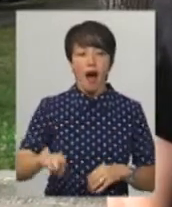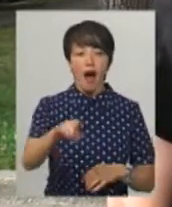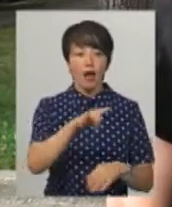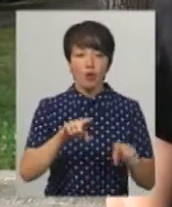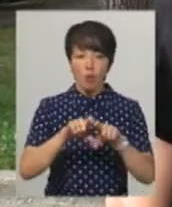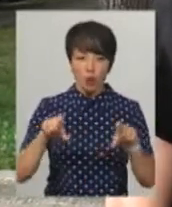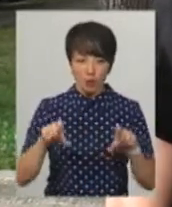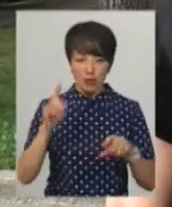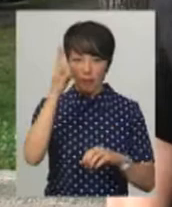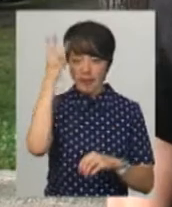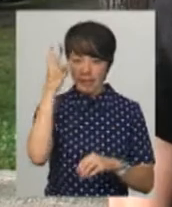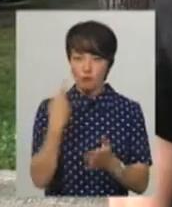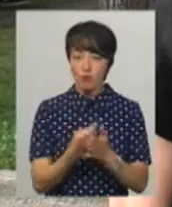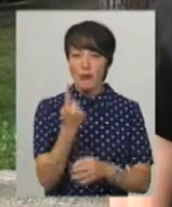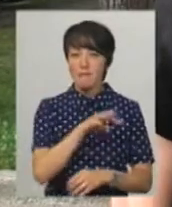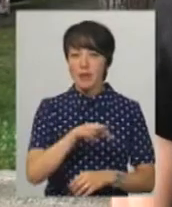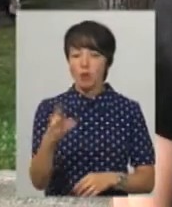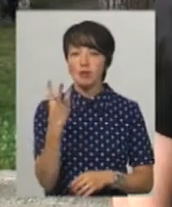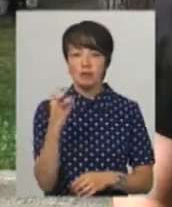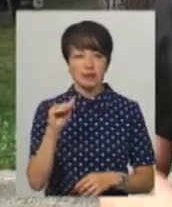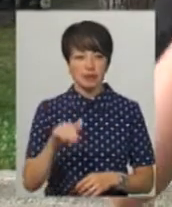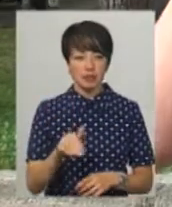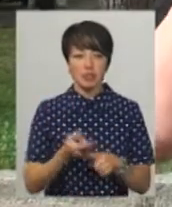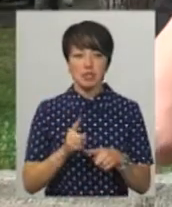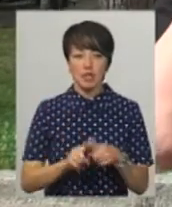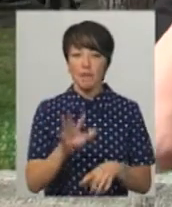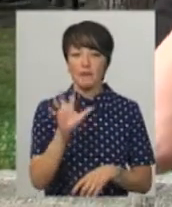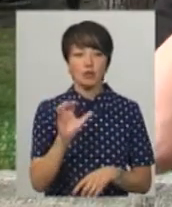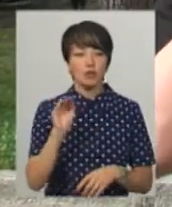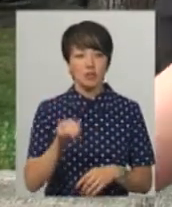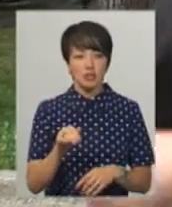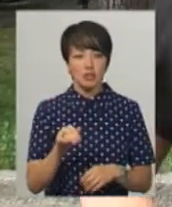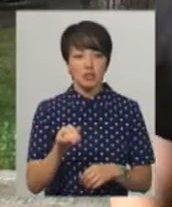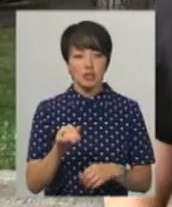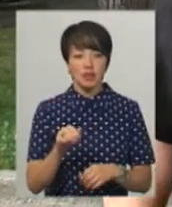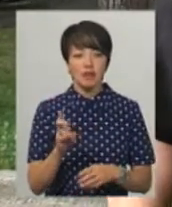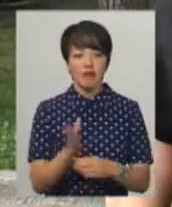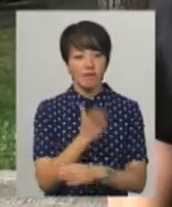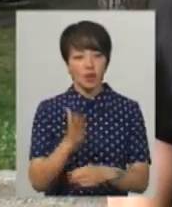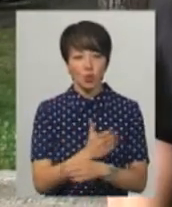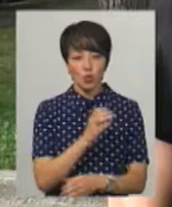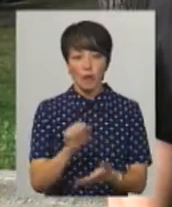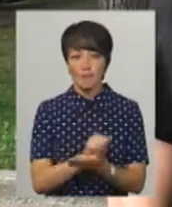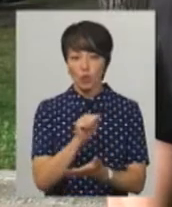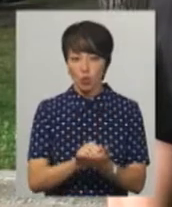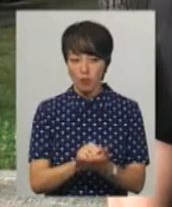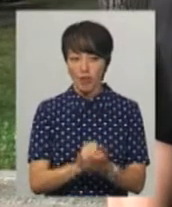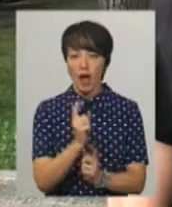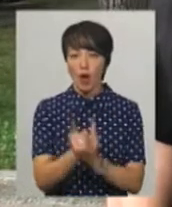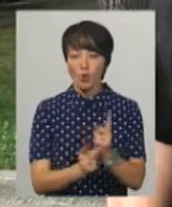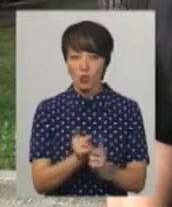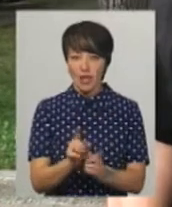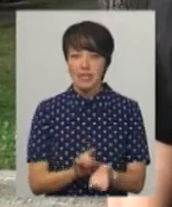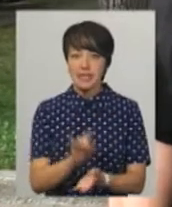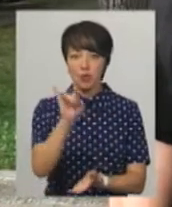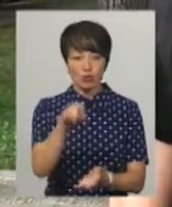Хмельницький. В сумі 1 мільйон 300 тисяч. Це 500 тисяч – це на виготовлення ПКД, на реконструкцію